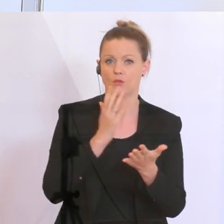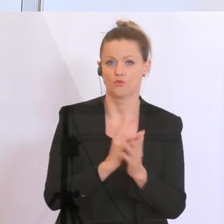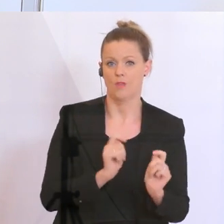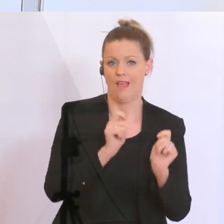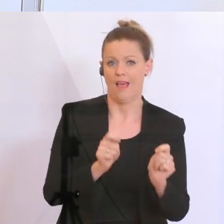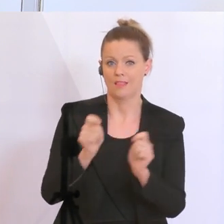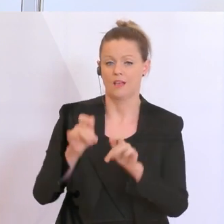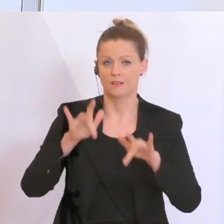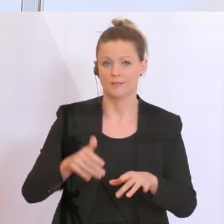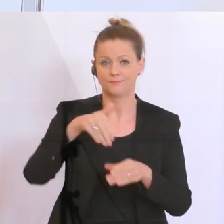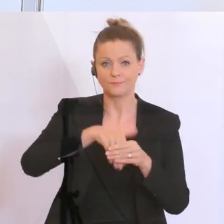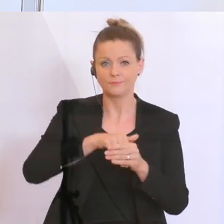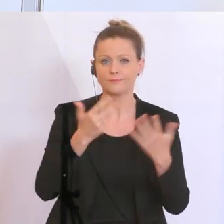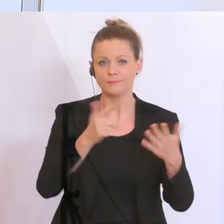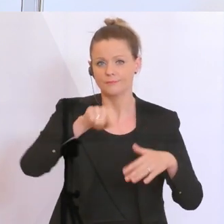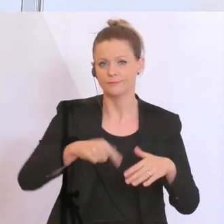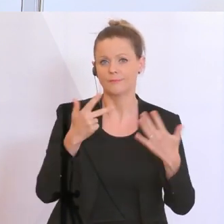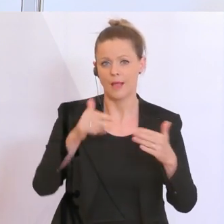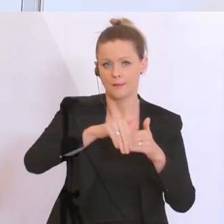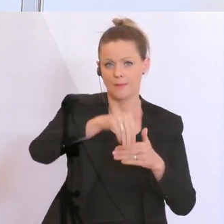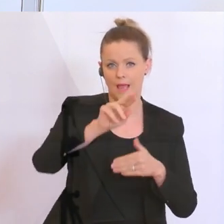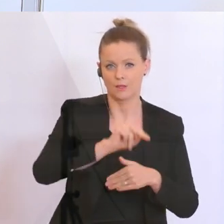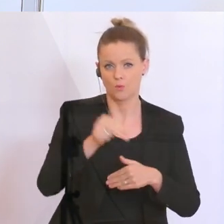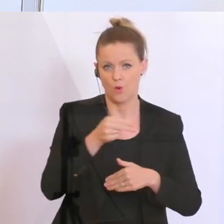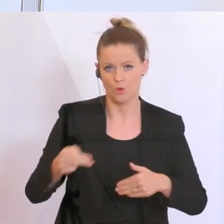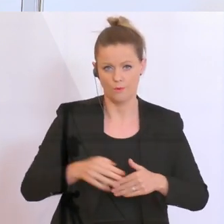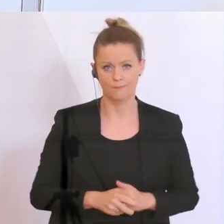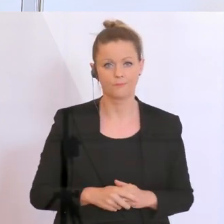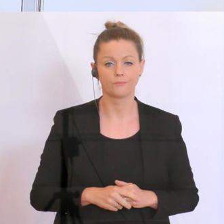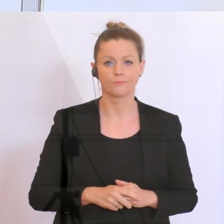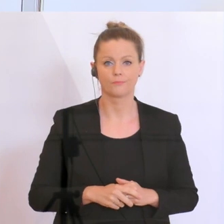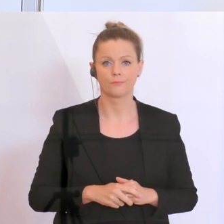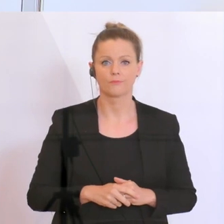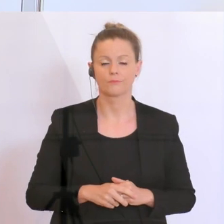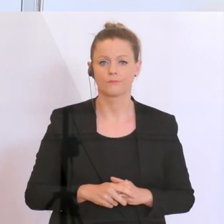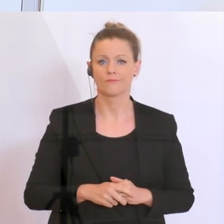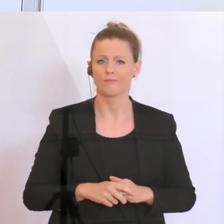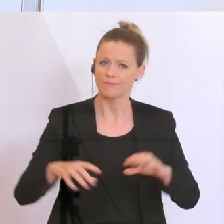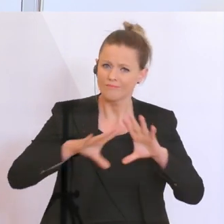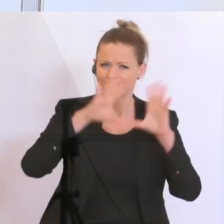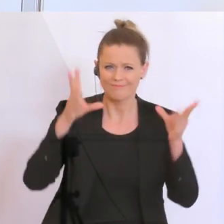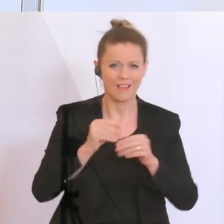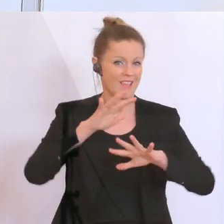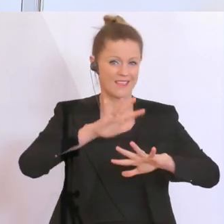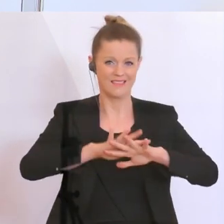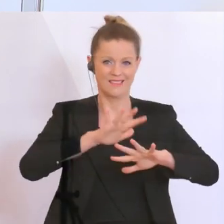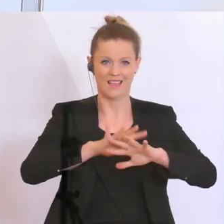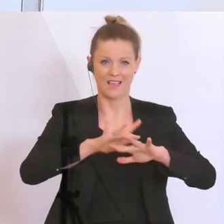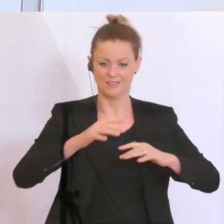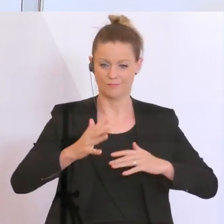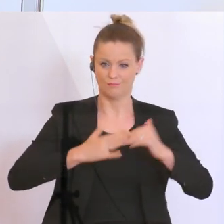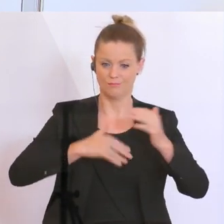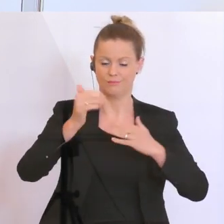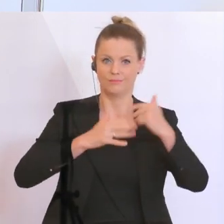worden, ein Volumen von 8,8 Milliarden Euro. Wir haben damit ein umfassendes Netz geschaffen, um zu versuchen,